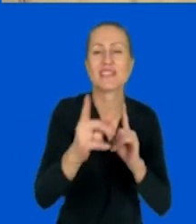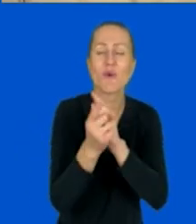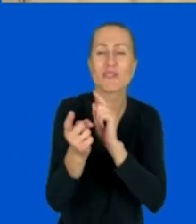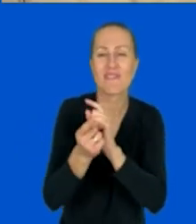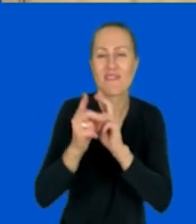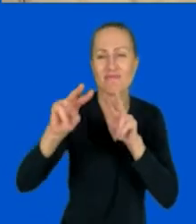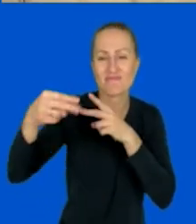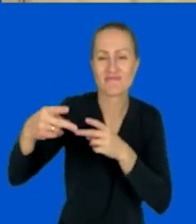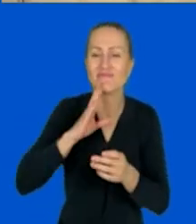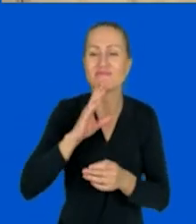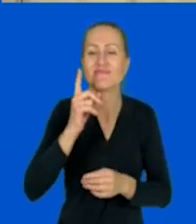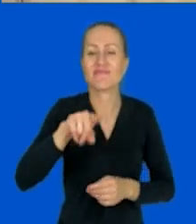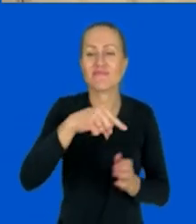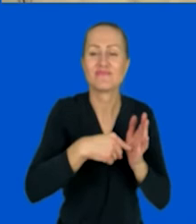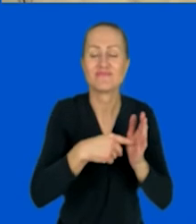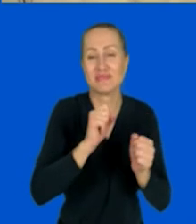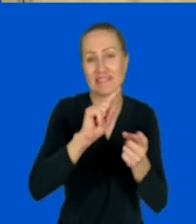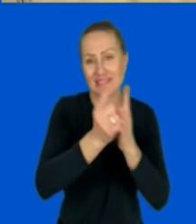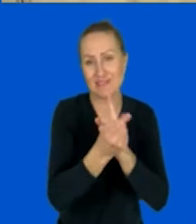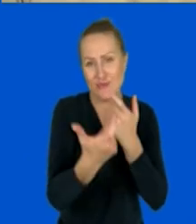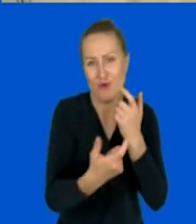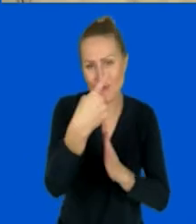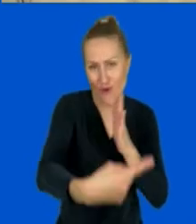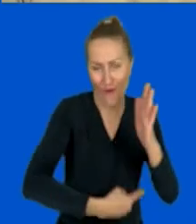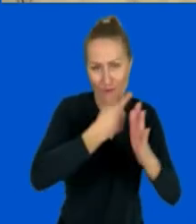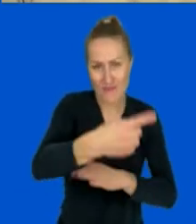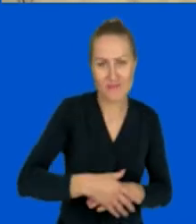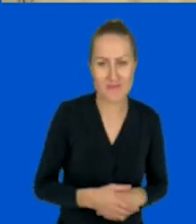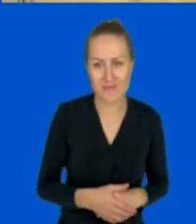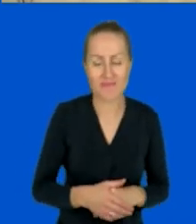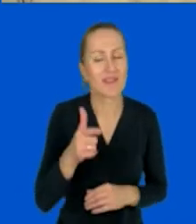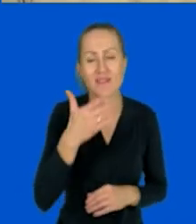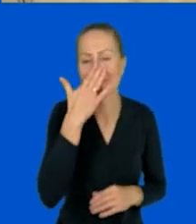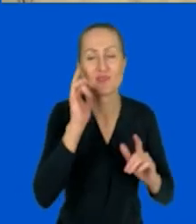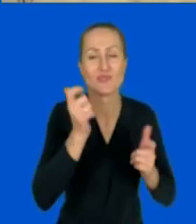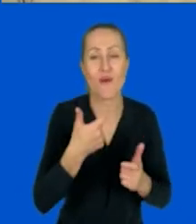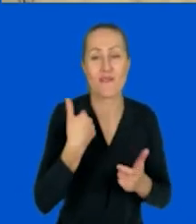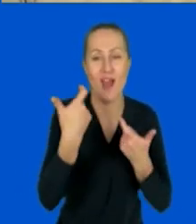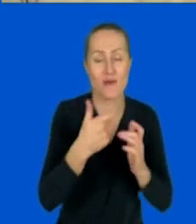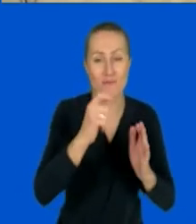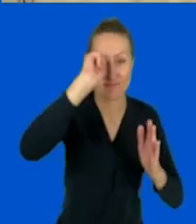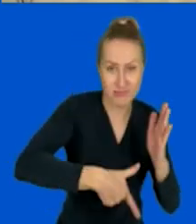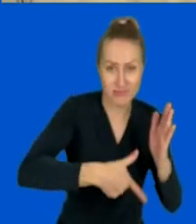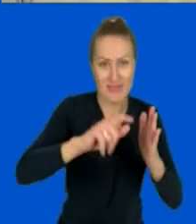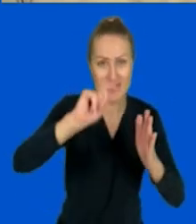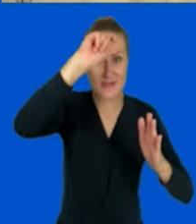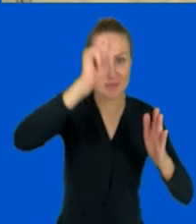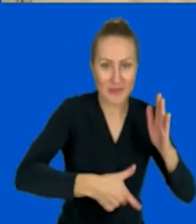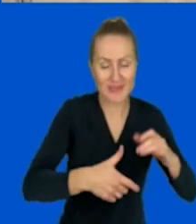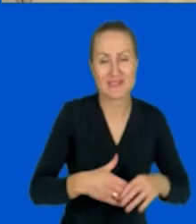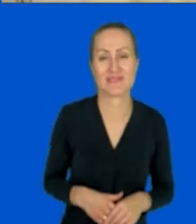Tutaj nie będziemy grać bingo, tylko Koło Fortuny. Zabawa polega na tym, że ja zakręcę kołem,